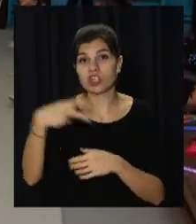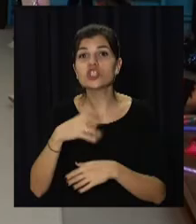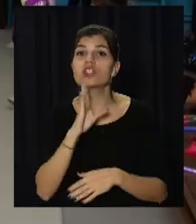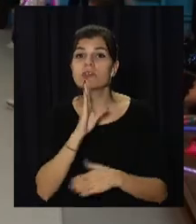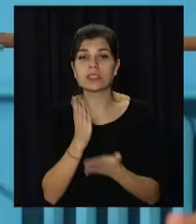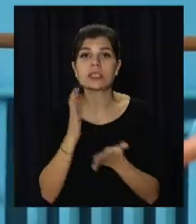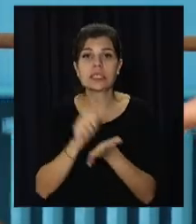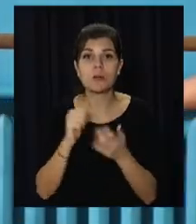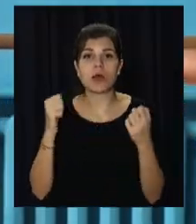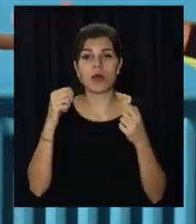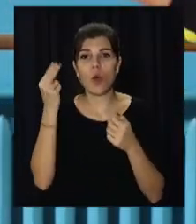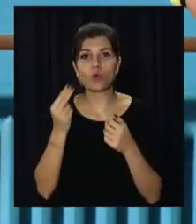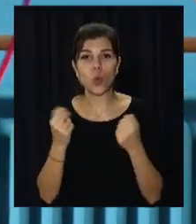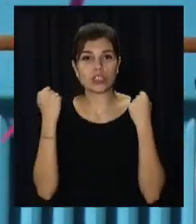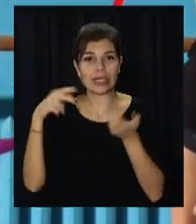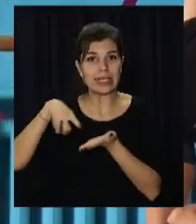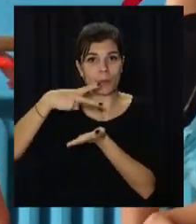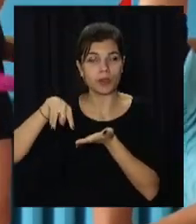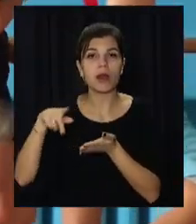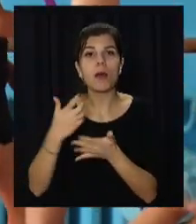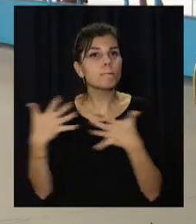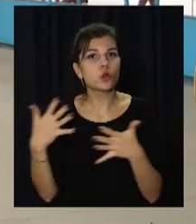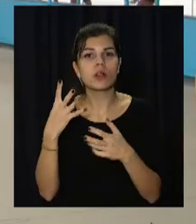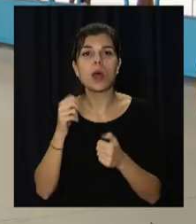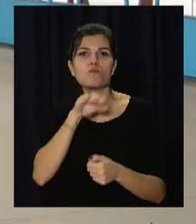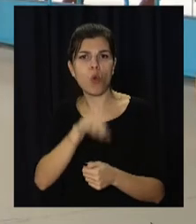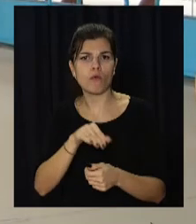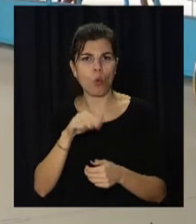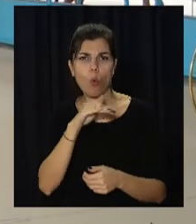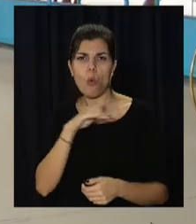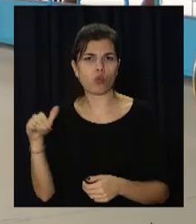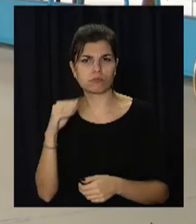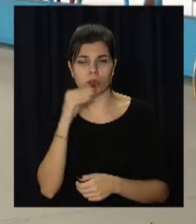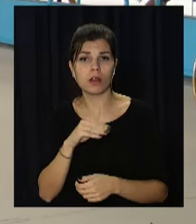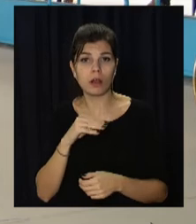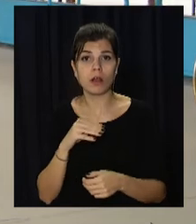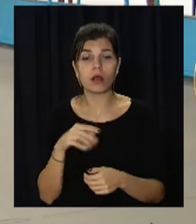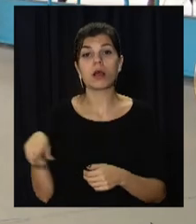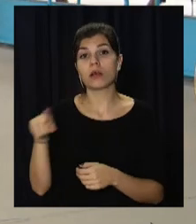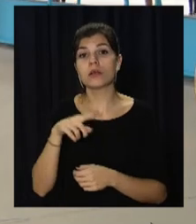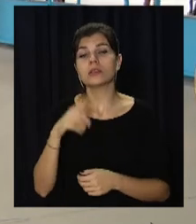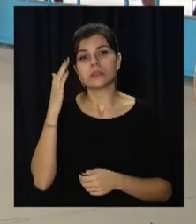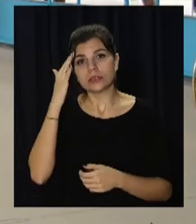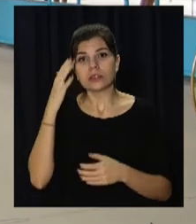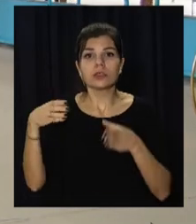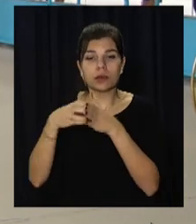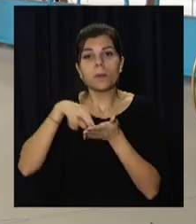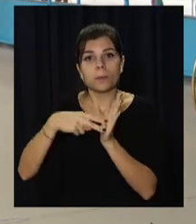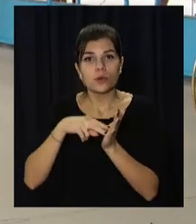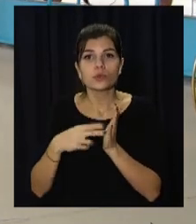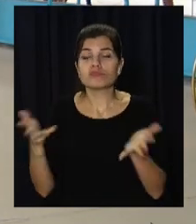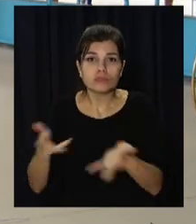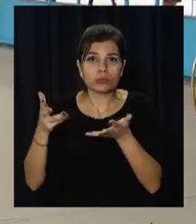дівчат займаються художньою гімнастикою. Більшість на професійному рівні. Відокремлений підрозділ Української федерації учнівського спорту планує